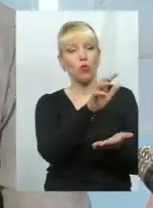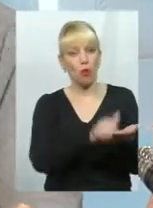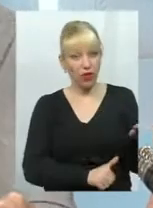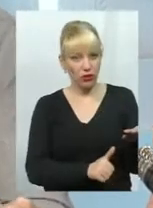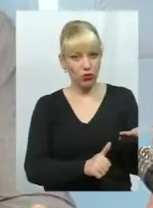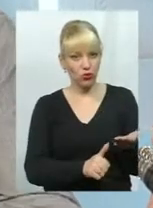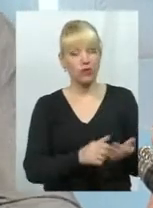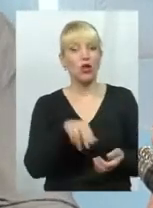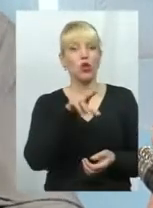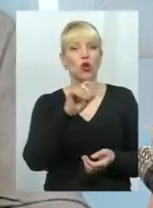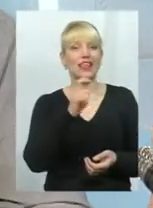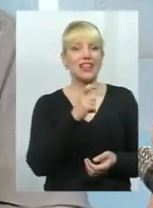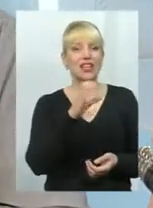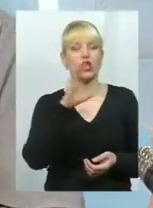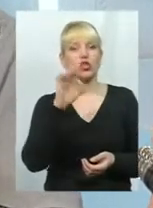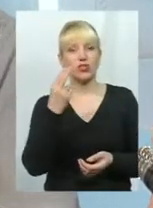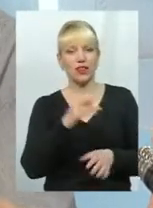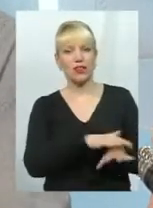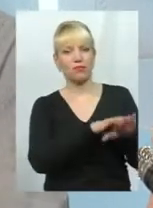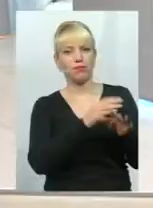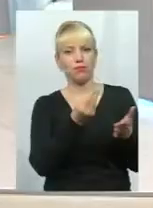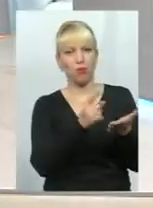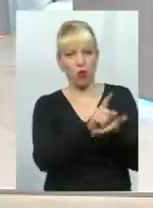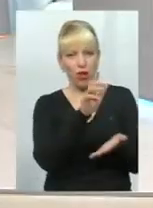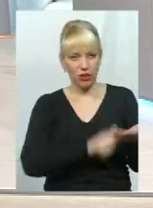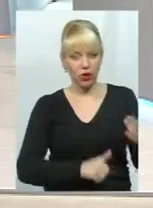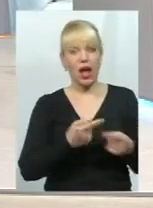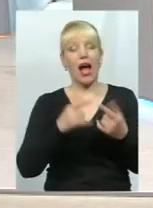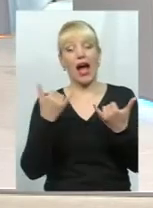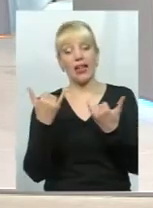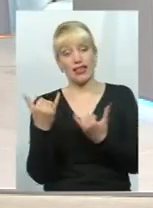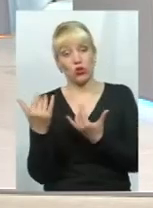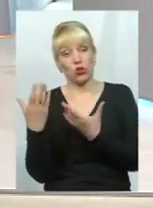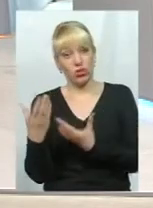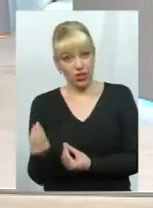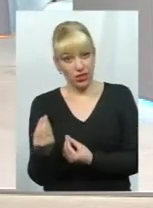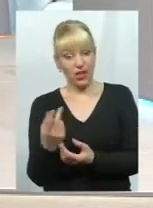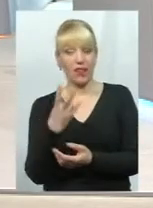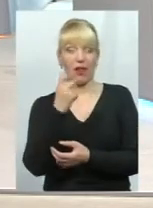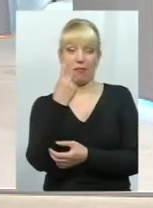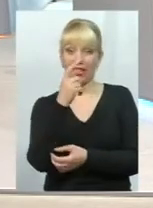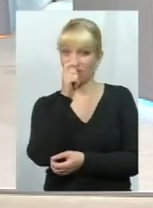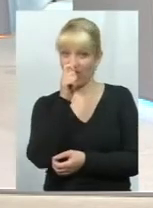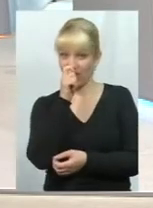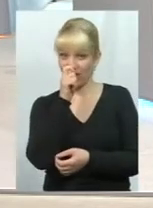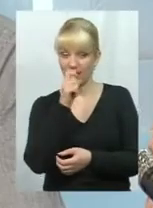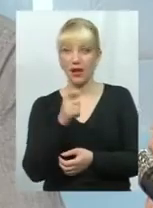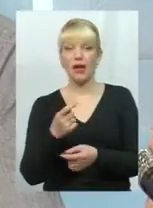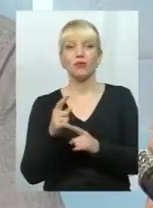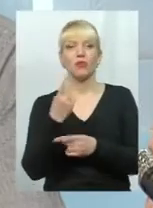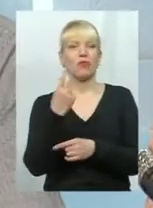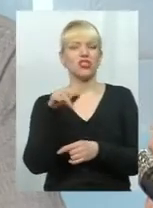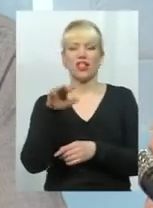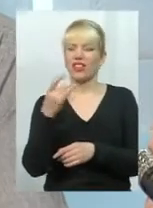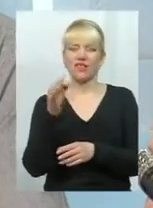бюджету. Скажімо, на сьогоднішній день, будемо казати на 1 квітня, тому що 1 травня це